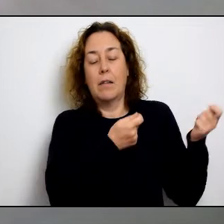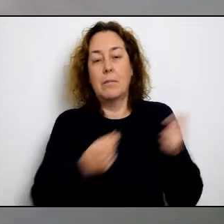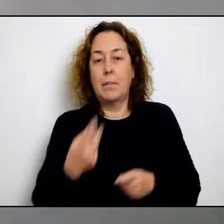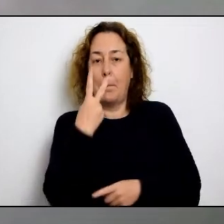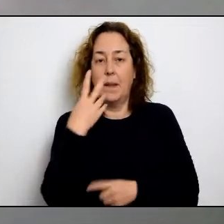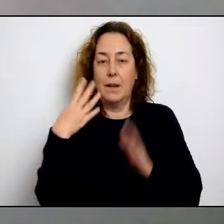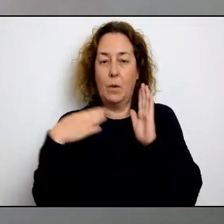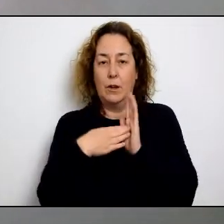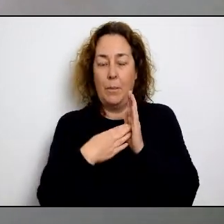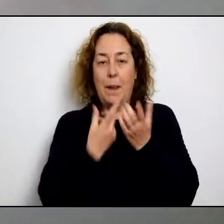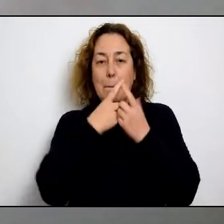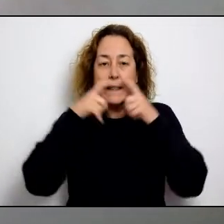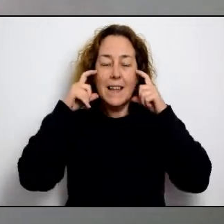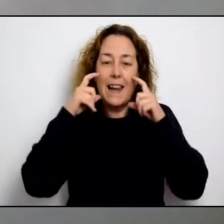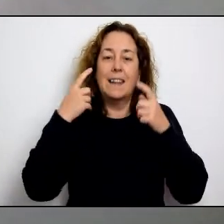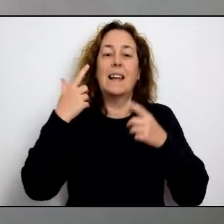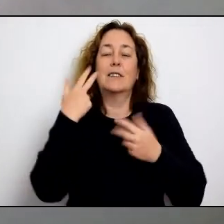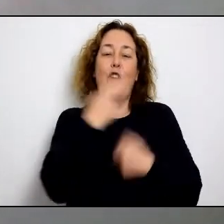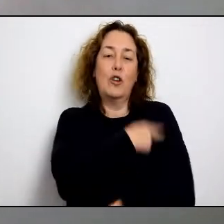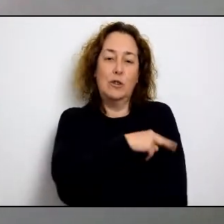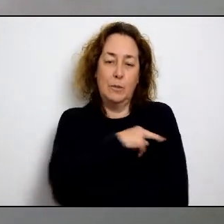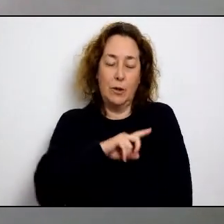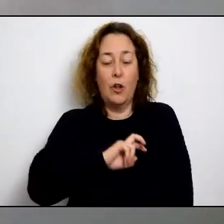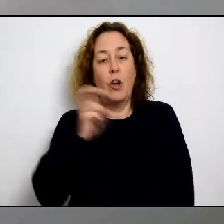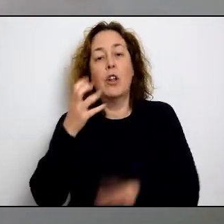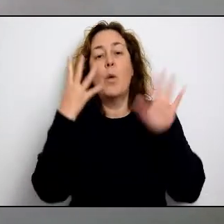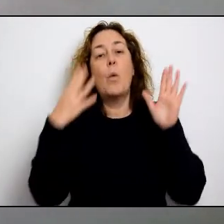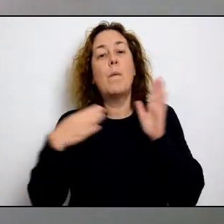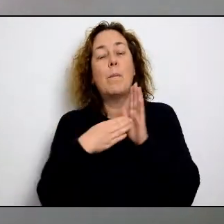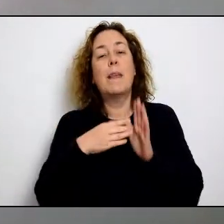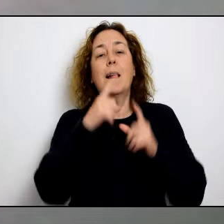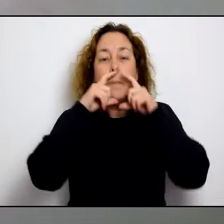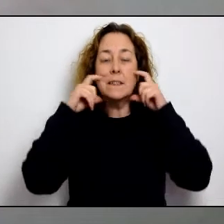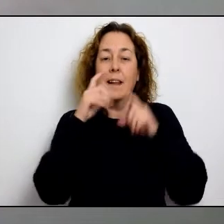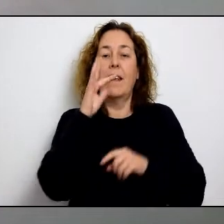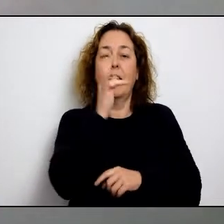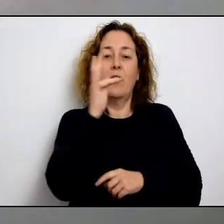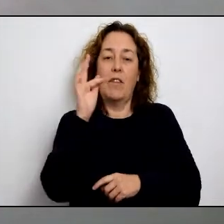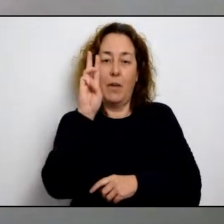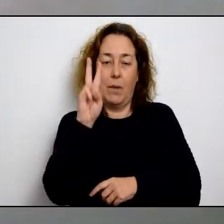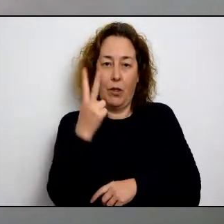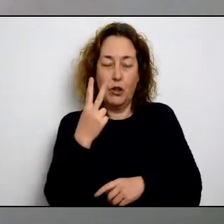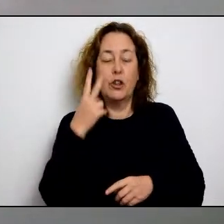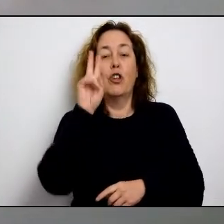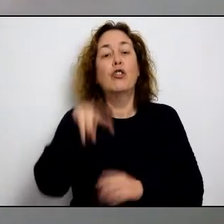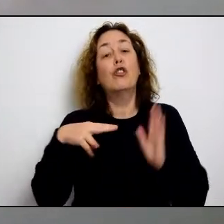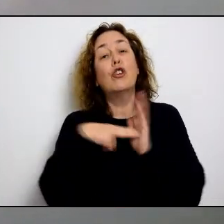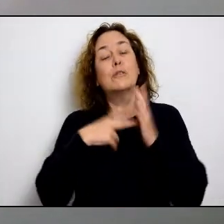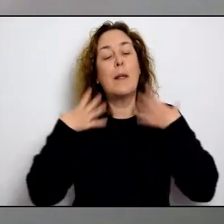derivades de Silleta-Menorca. En aquest sentit, durant aquesta setmana hem vist com han pogut arribar a Menorca 24.000 mascaretes quirúrgiques,